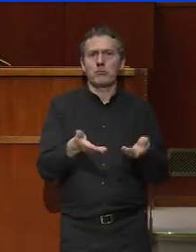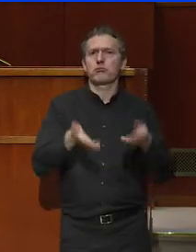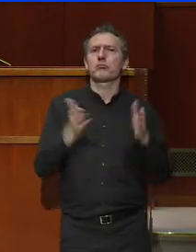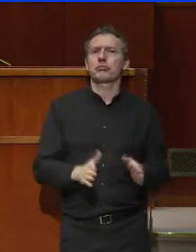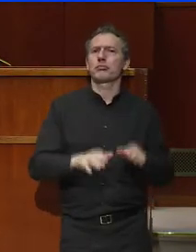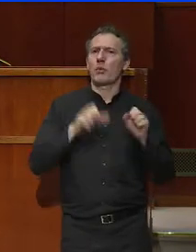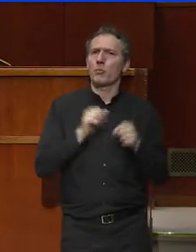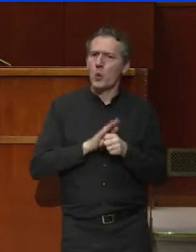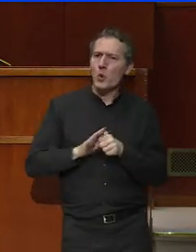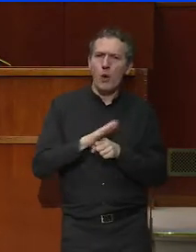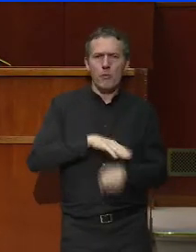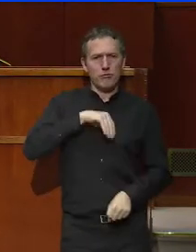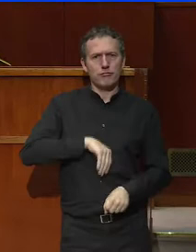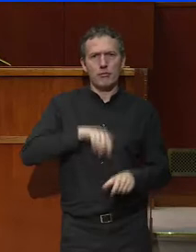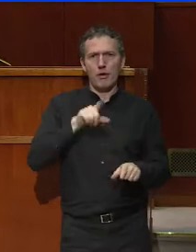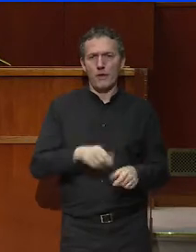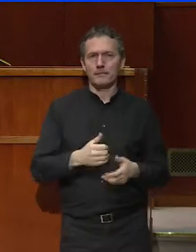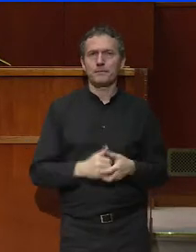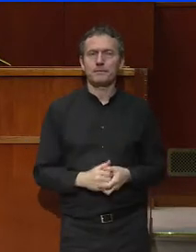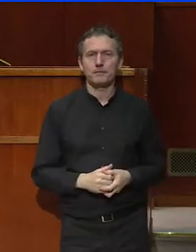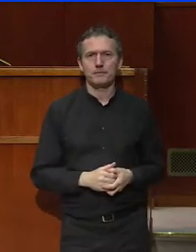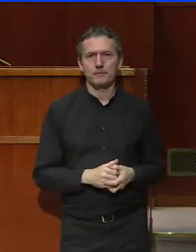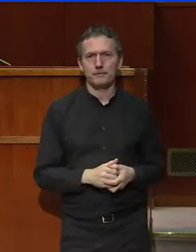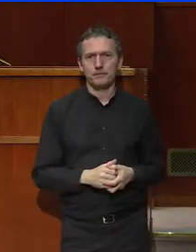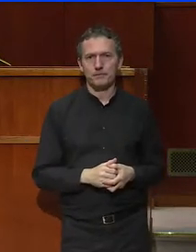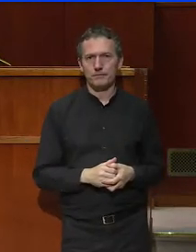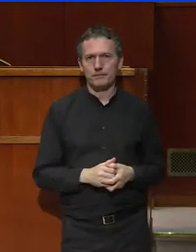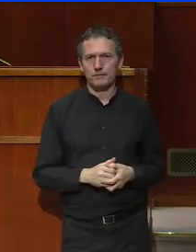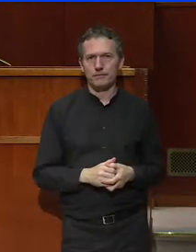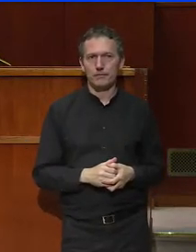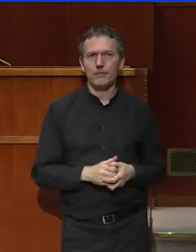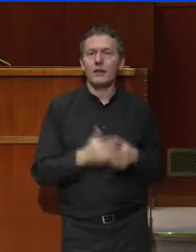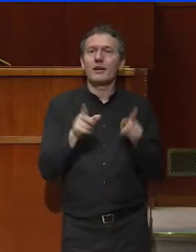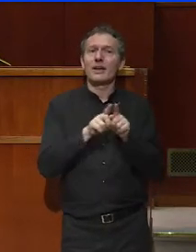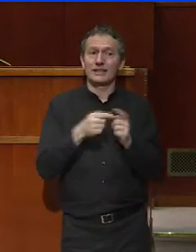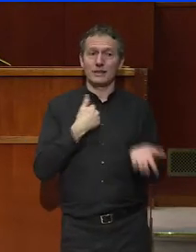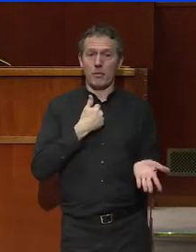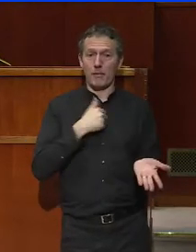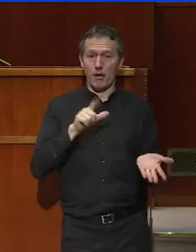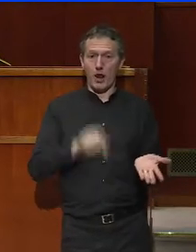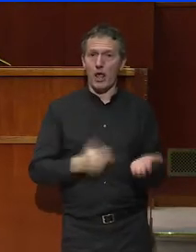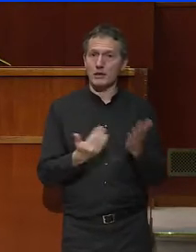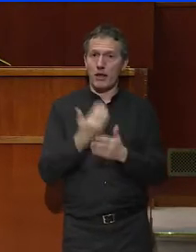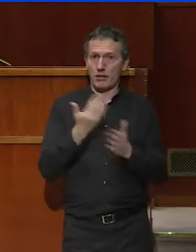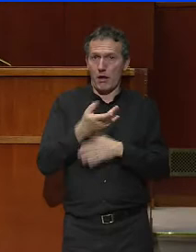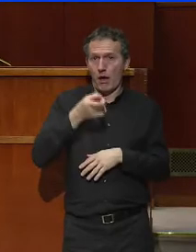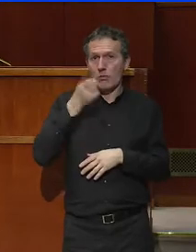complètement au sein des assemblées. C'est aussi le sens de ma présence ici ce matin.